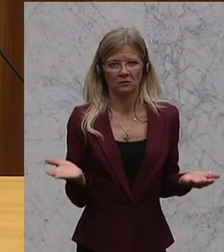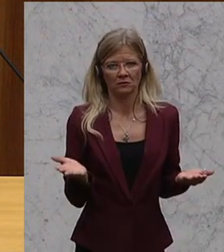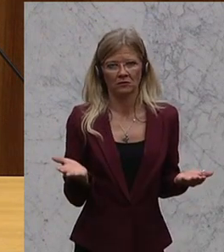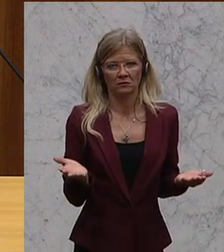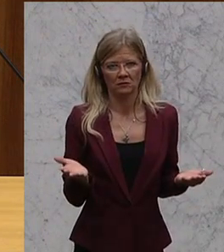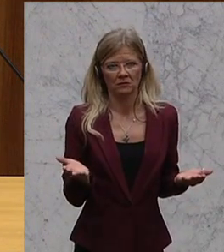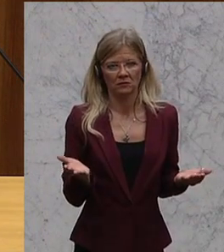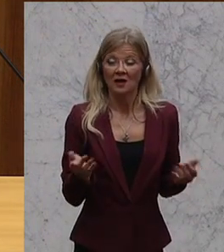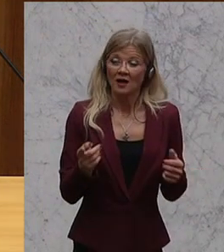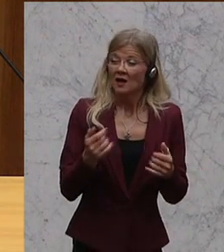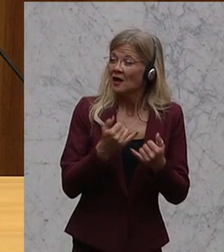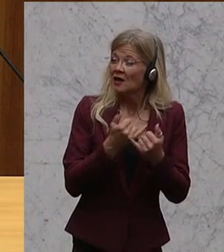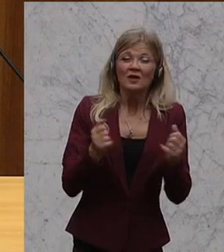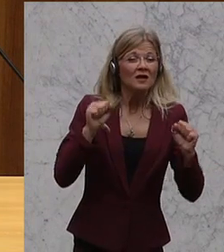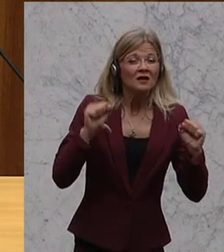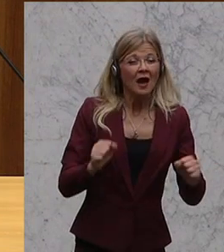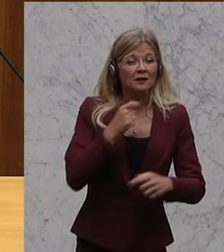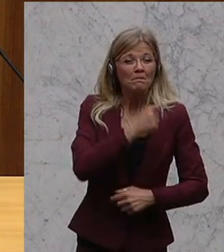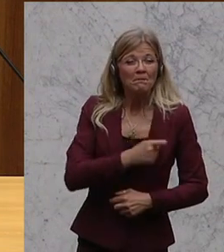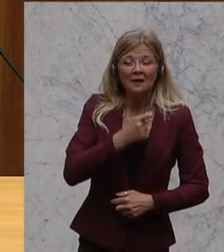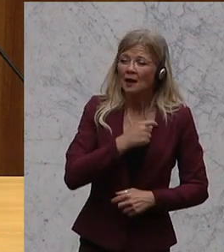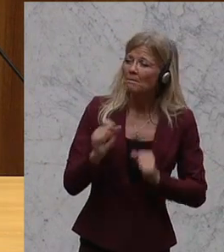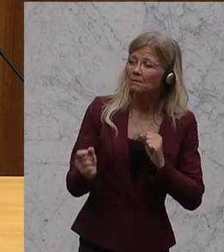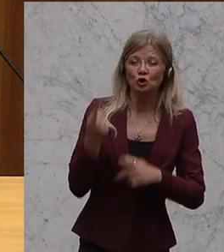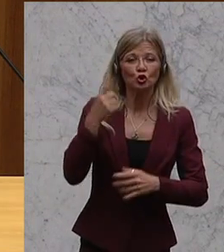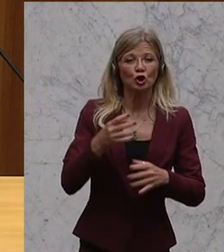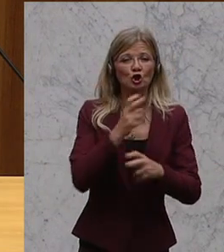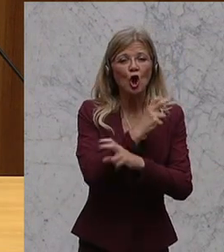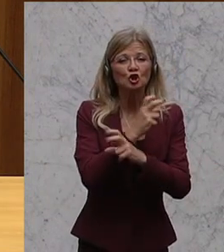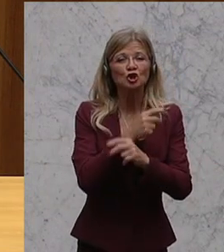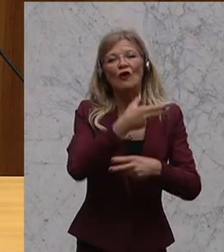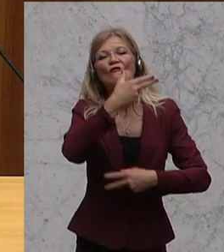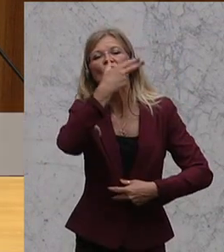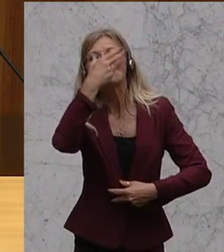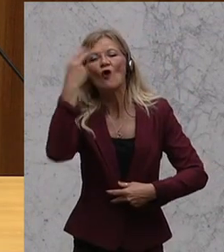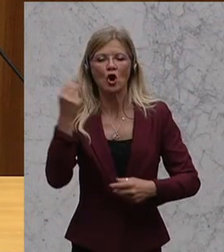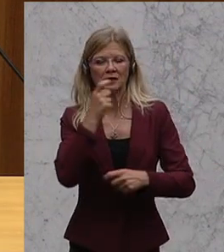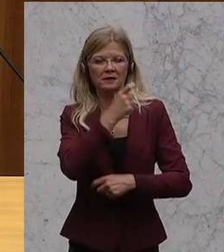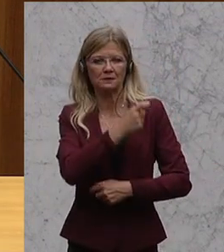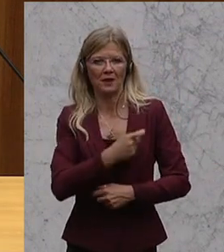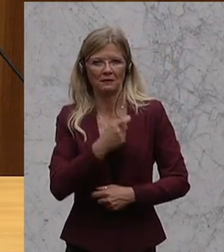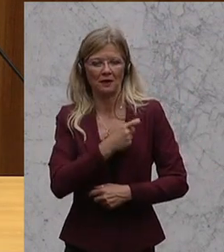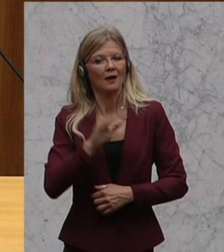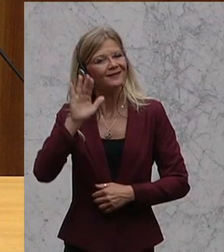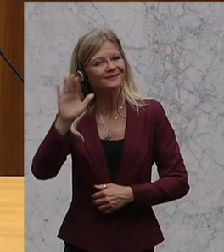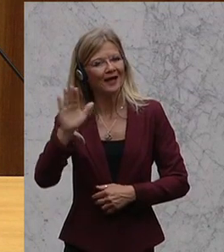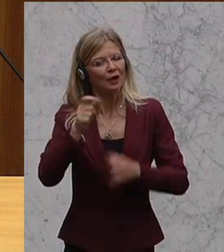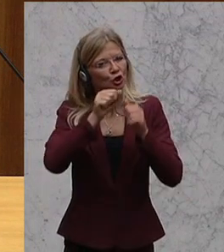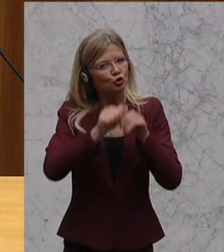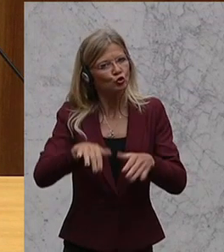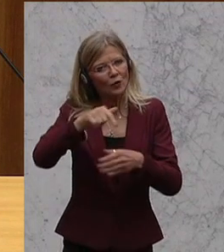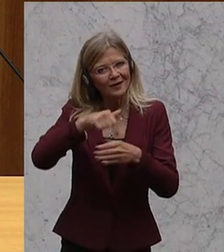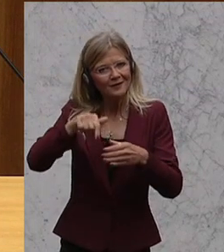Schlusssatz, wie eine Partei und auch die österreichische Volkspartei intern ihre Strukturen führt, ist ihre